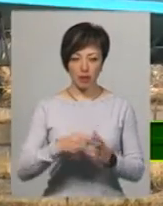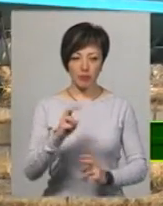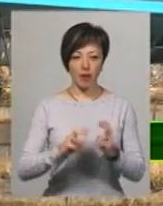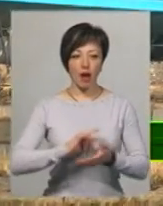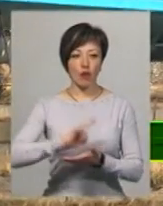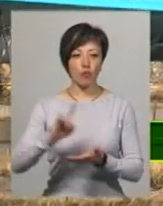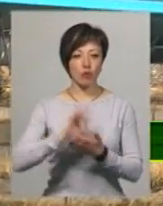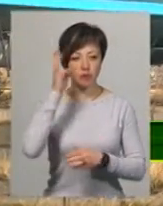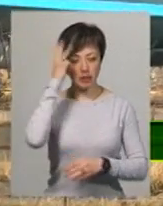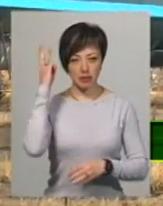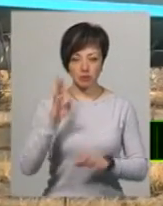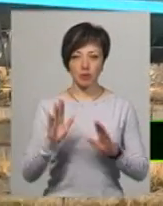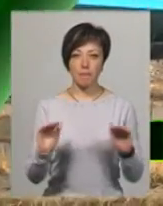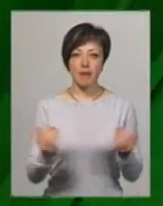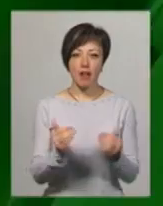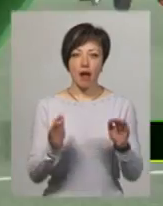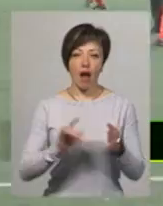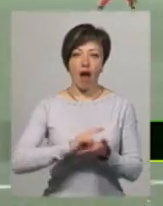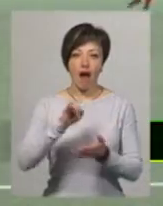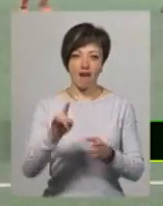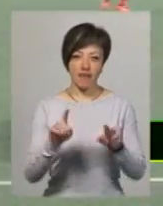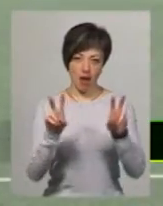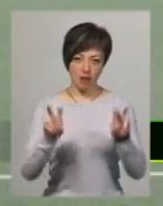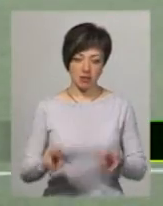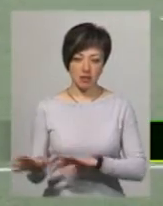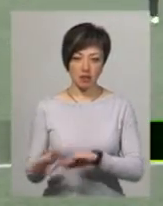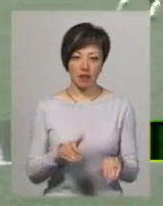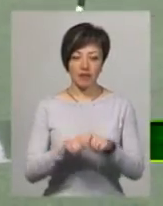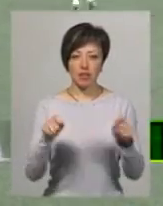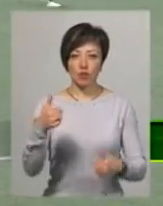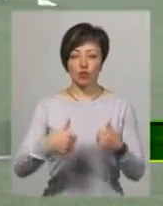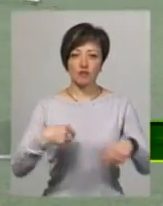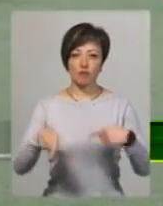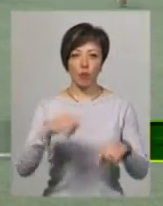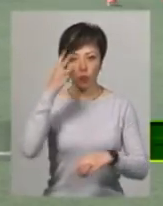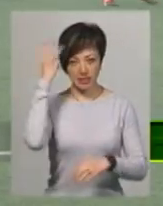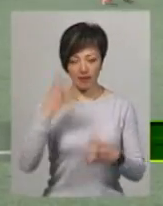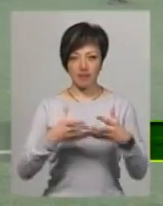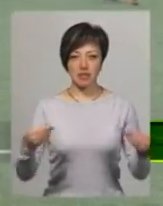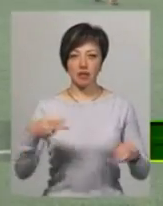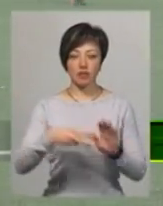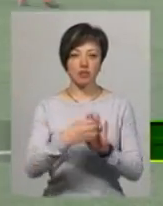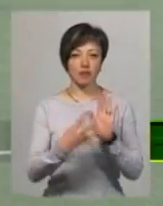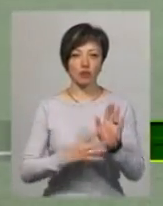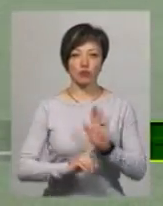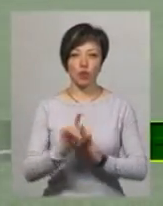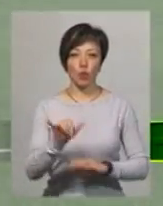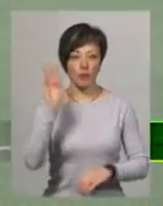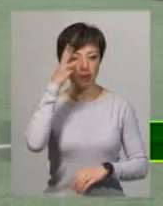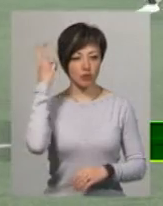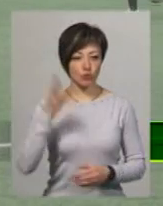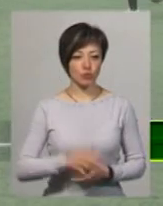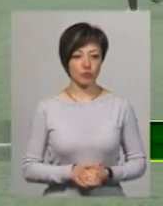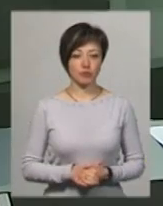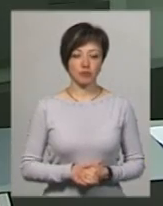«Аеропорт Хмельницький» літатиме мала авіація. Відкритий турнір з футболу «Подільська весна-2019» розпочався у Хмельницькому.